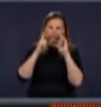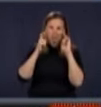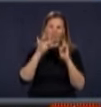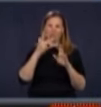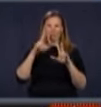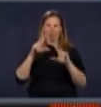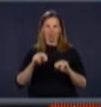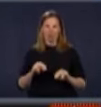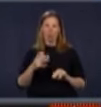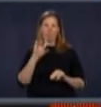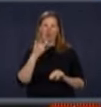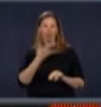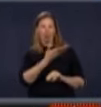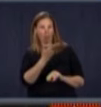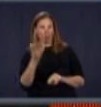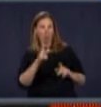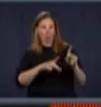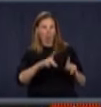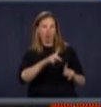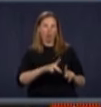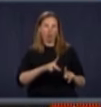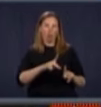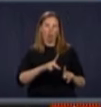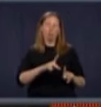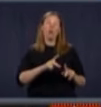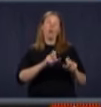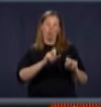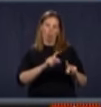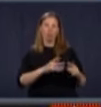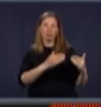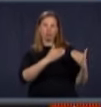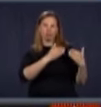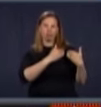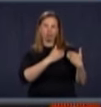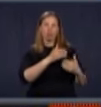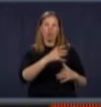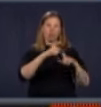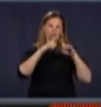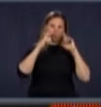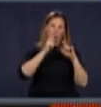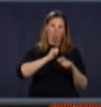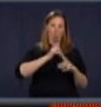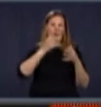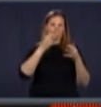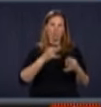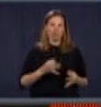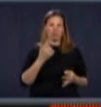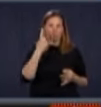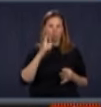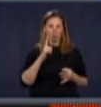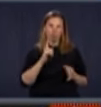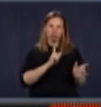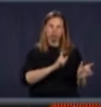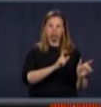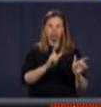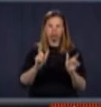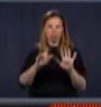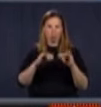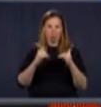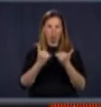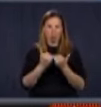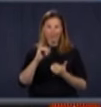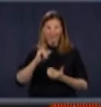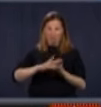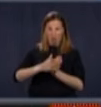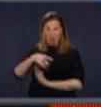'aimerais mieux que les gens soient assez responsables pour le porter parce qu'à partir du moment où on rend ça obligatoire, il faut se poser des